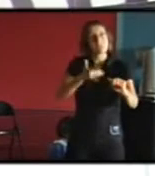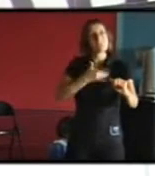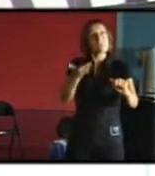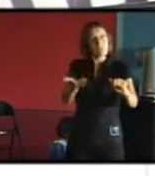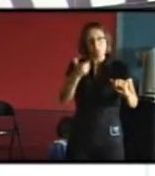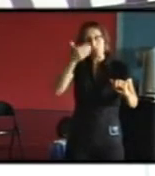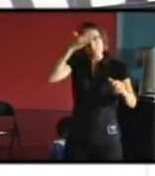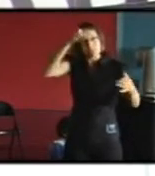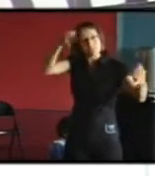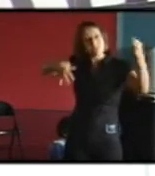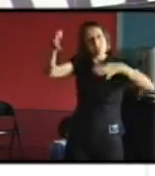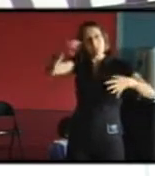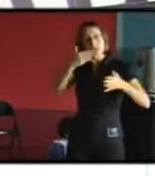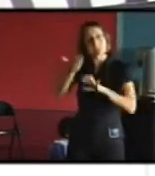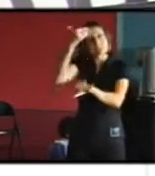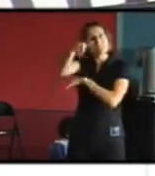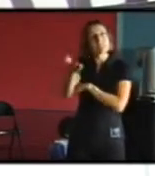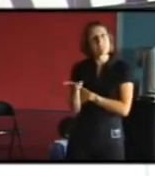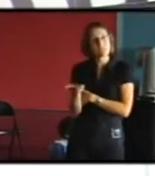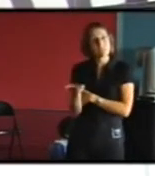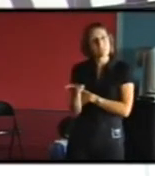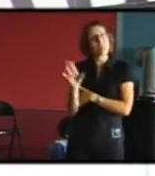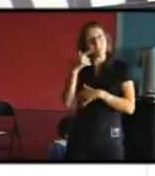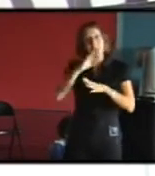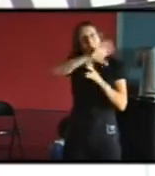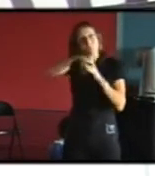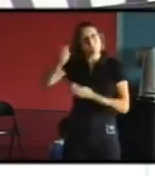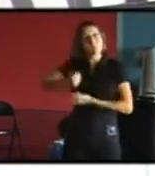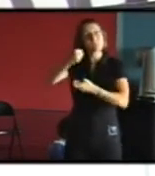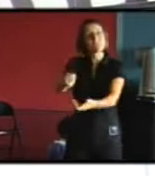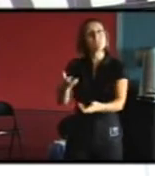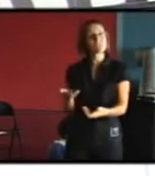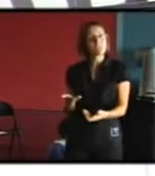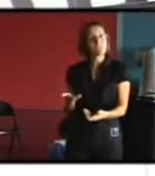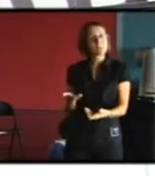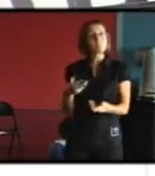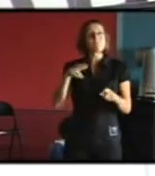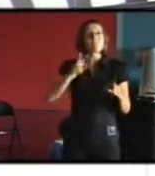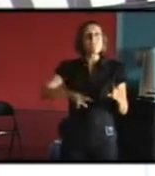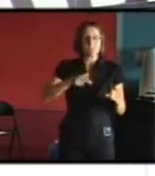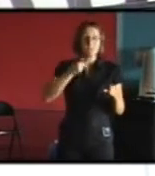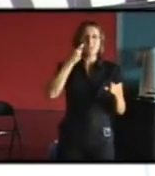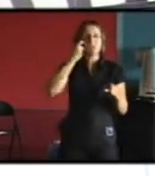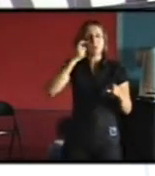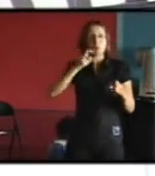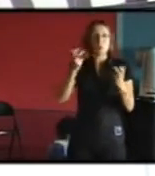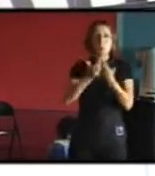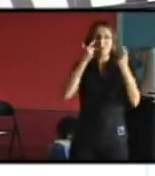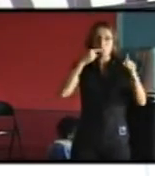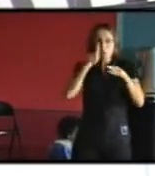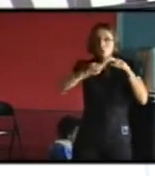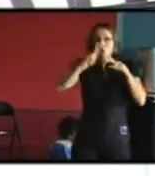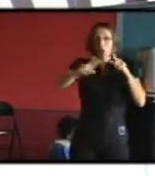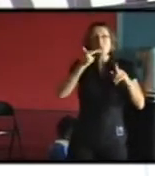la création mais en même temps on transmet moi je trouve que toutes les expériences de réutilisation d'échets ici